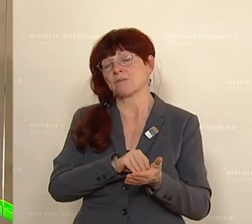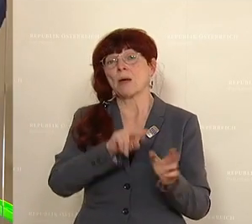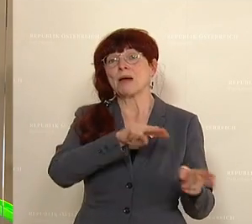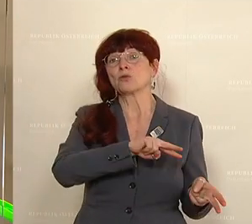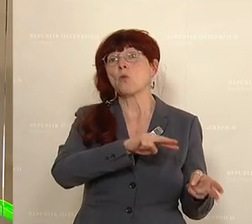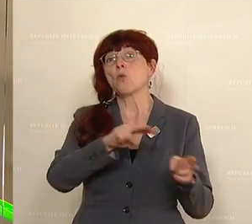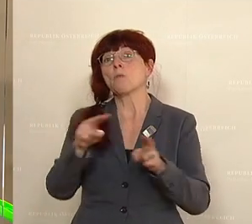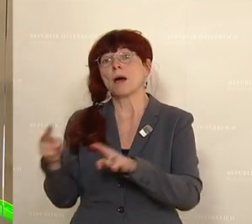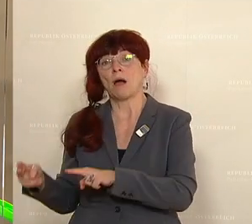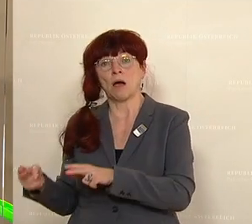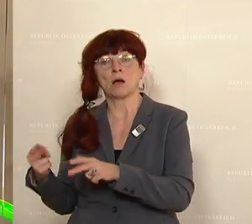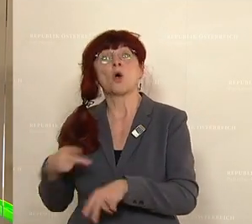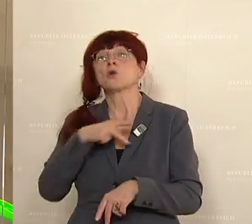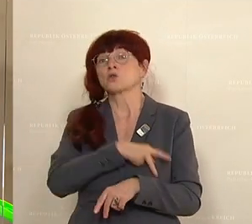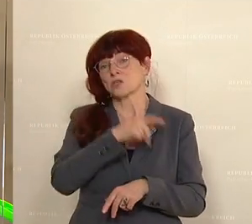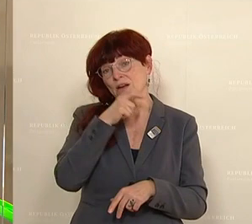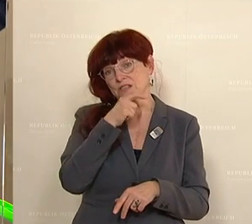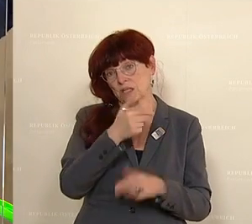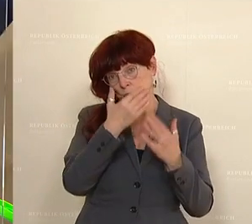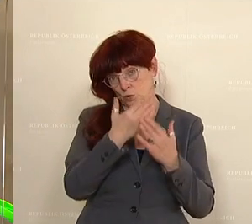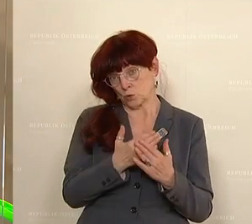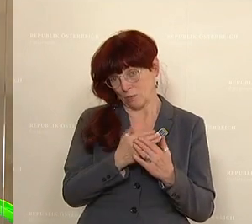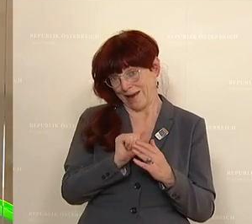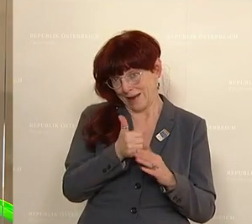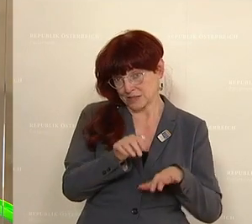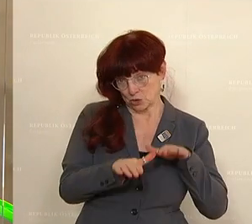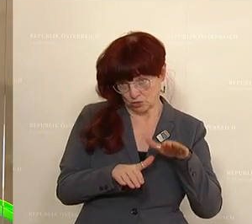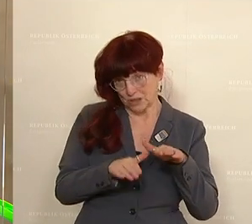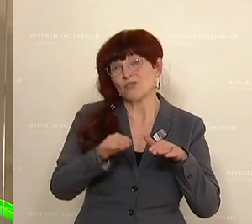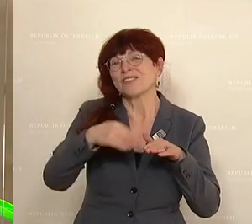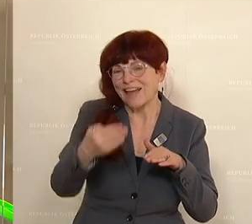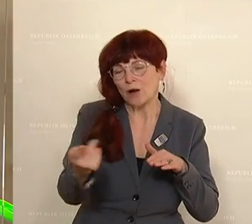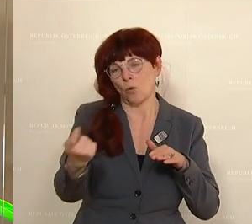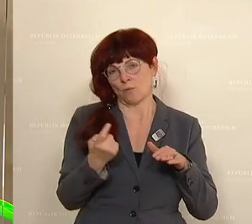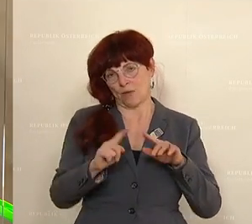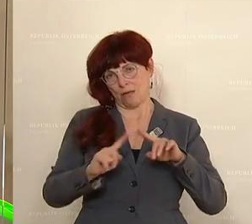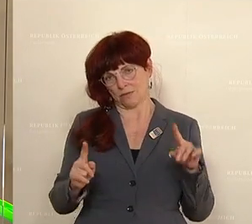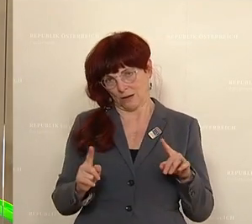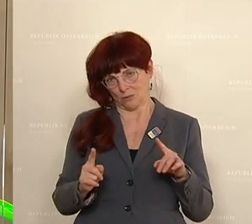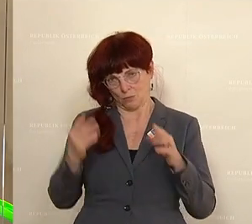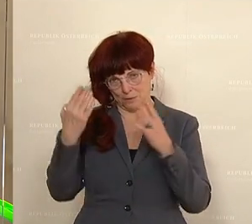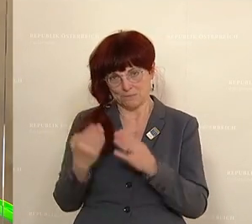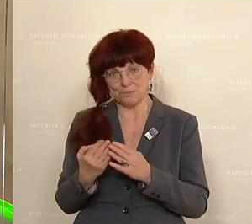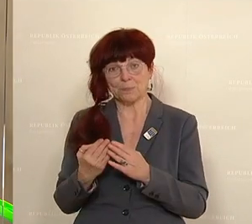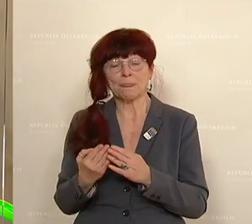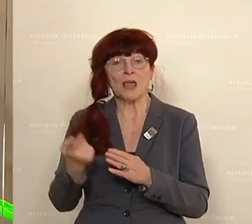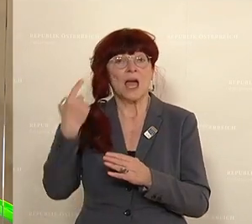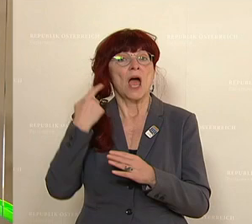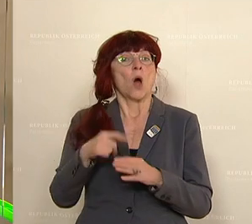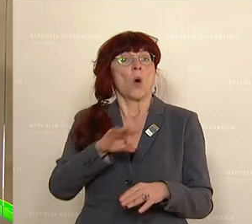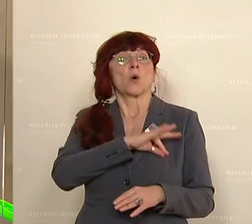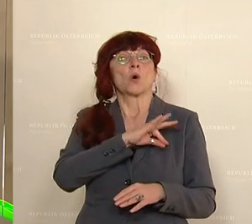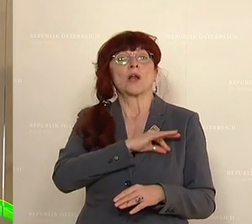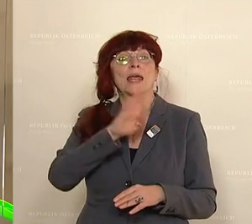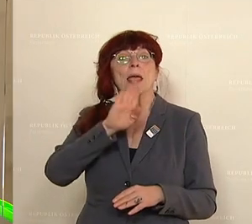dazu sind die Sozialversicherungsnummern. Und wenn der Kollege Bernhard gemeint hat, wir haben eigentlich nicht so einen Zeitdruck, dann stimmt